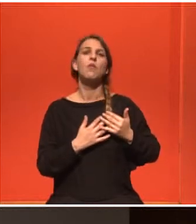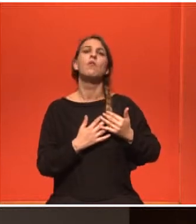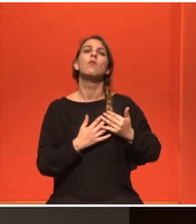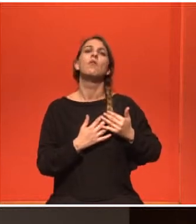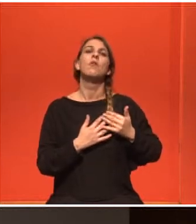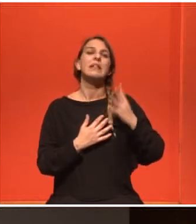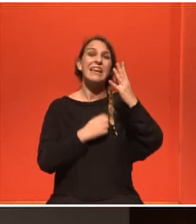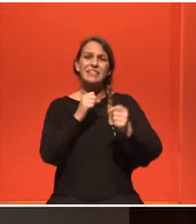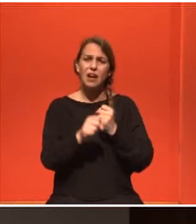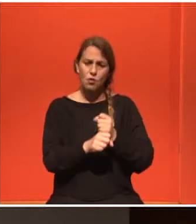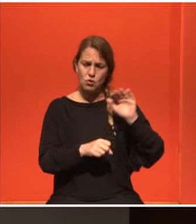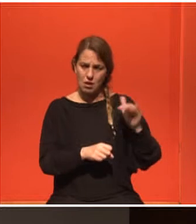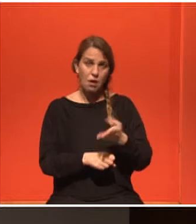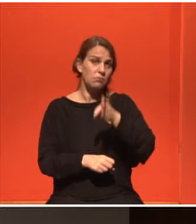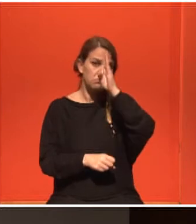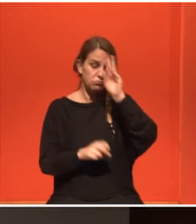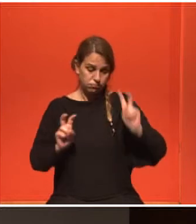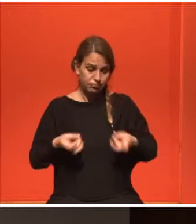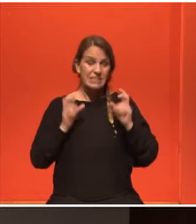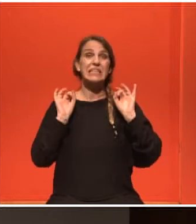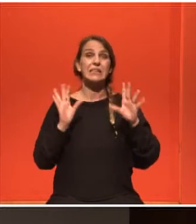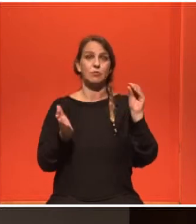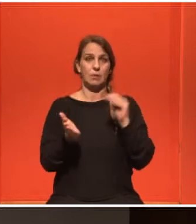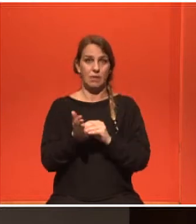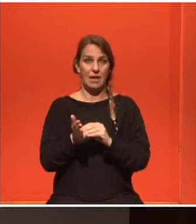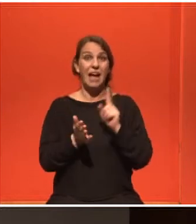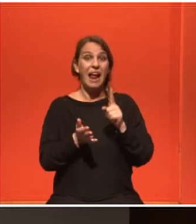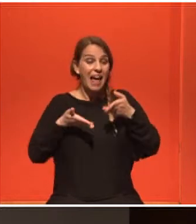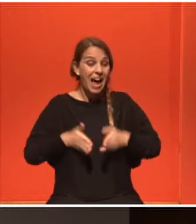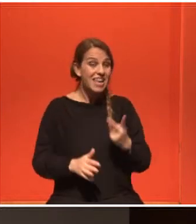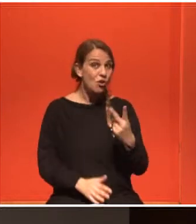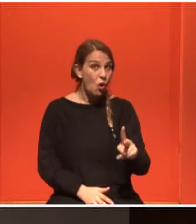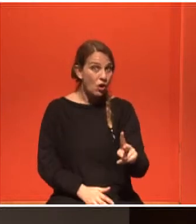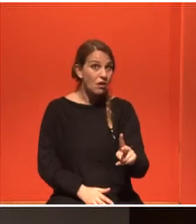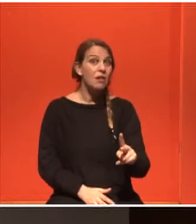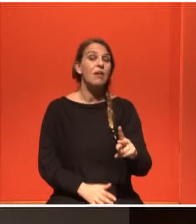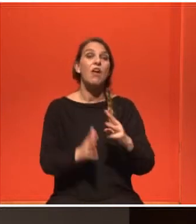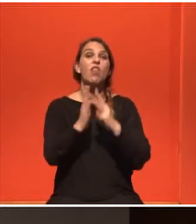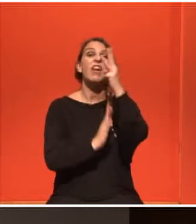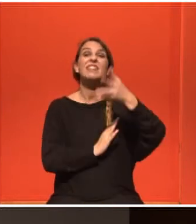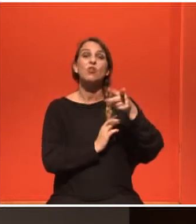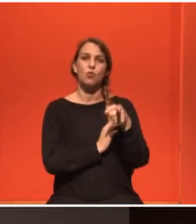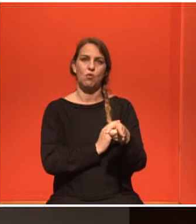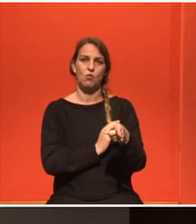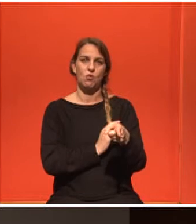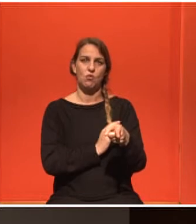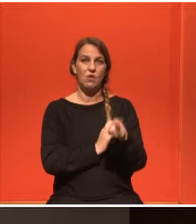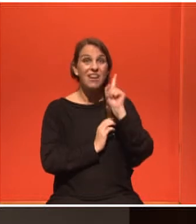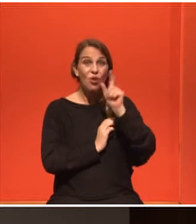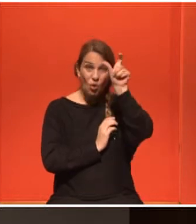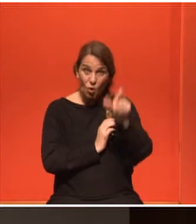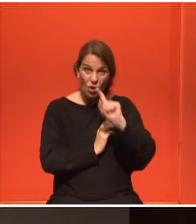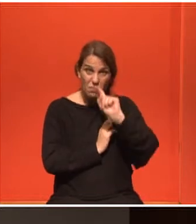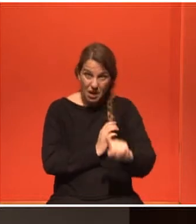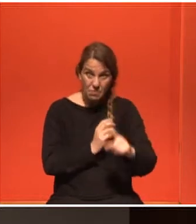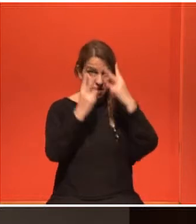πέρασε τόσα χρόνια και δεν έχει ξαναεμφανιστεί. Ωστόσο, έχει μια κόρη ηλικίας τώρα 13 χρονών. Σε τι ηλικία θα πρέπει λοιπόν η κόρη να ξεκινήσει